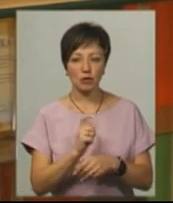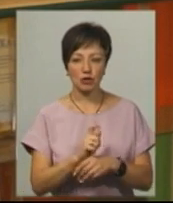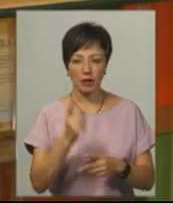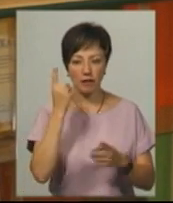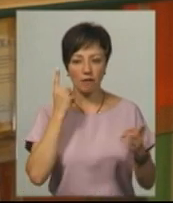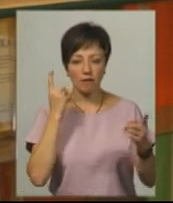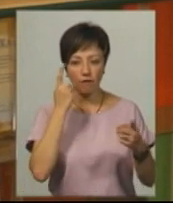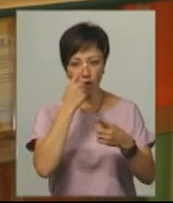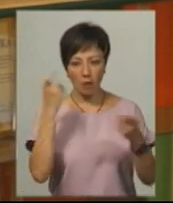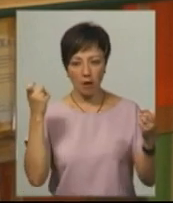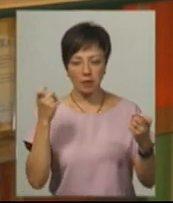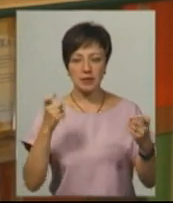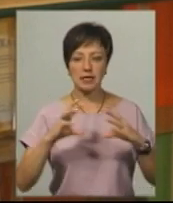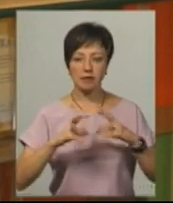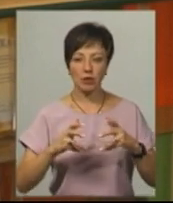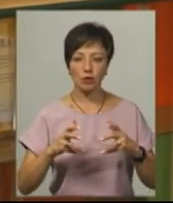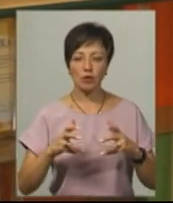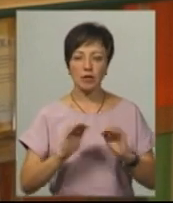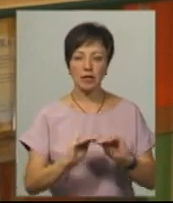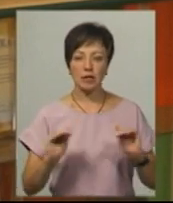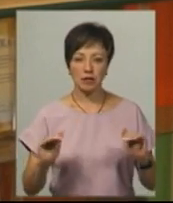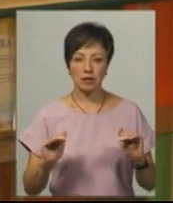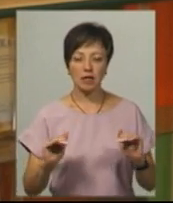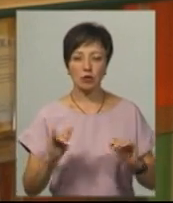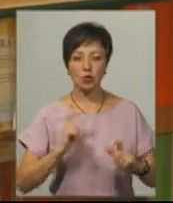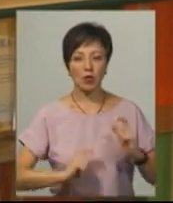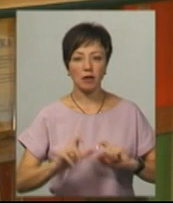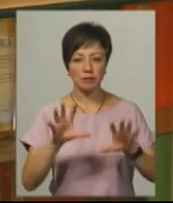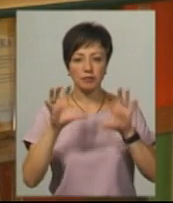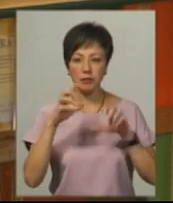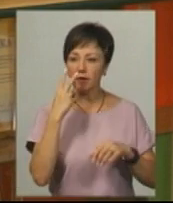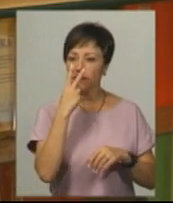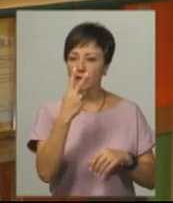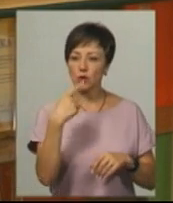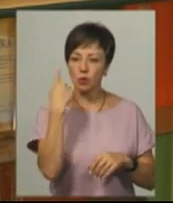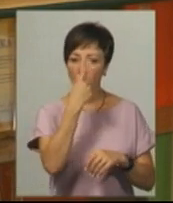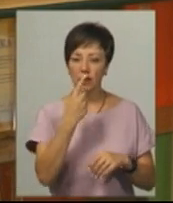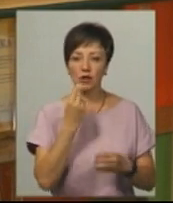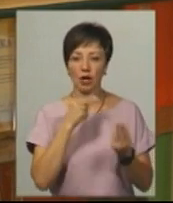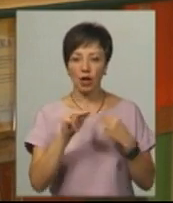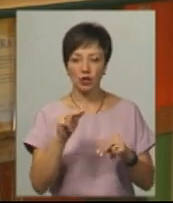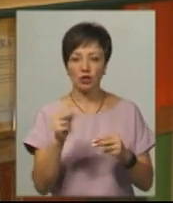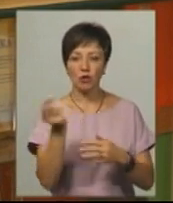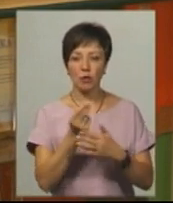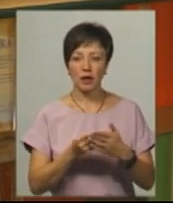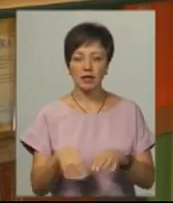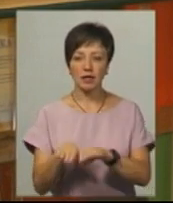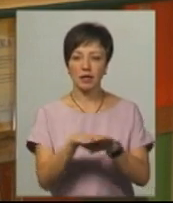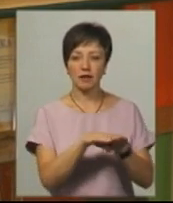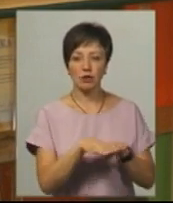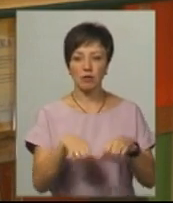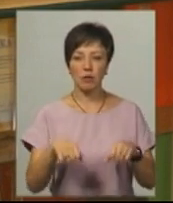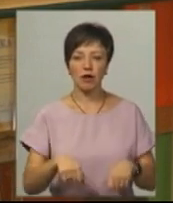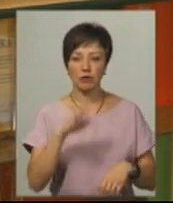інформації з світу діти і студенти беруть візуально. Тому найкраще зображення рівності правих